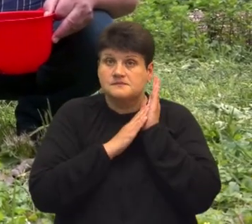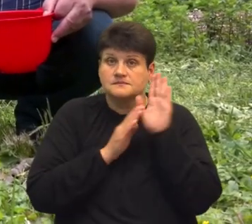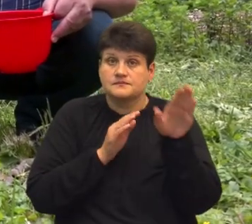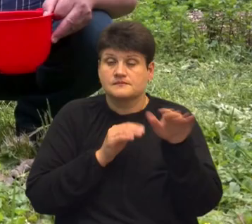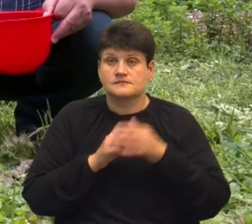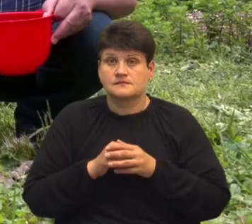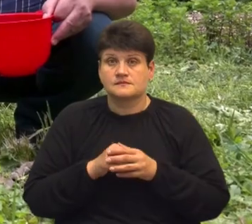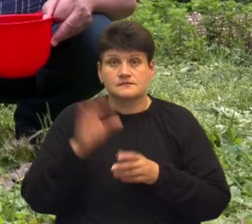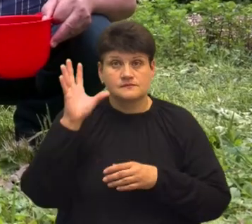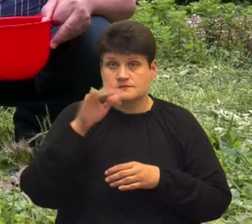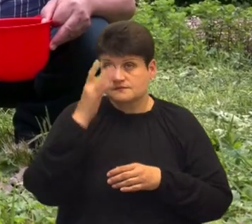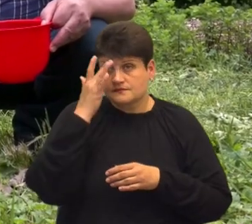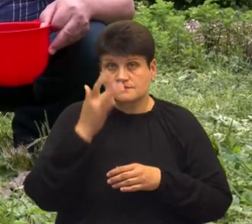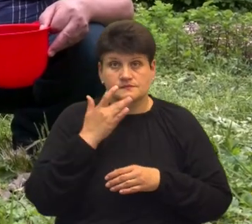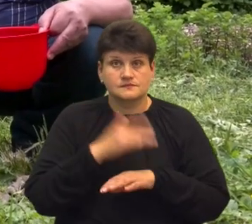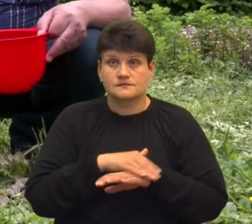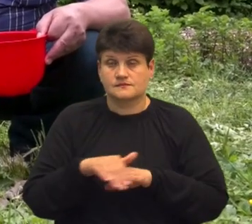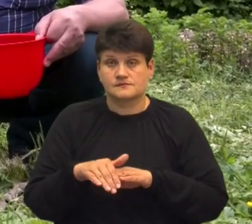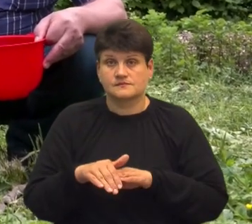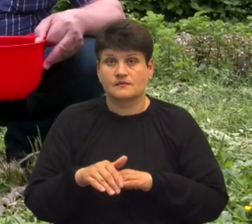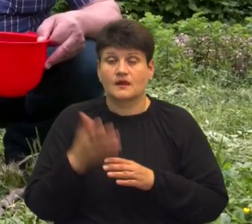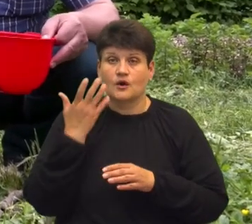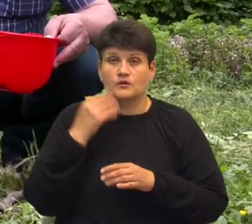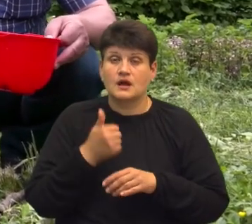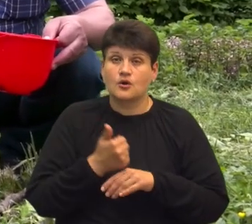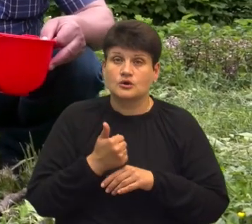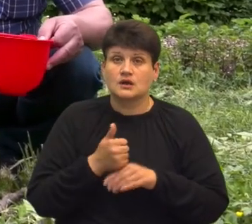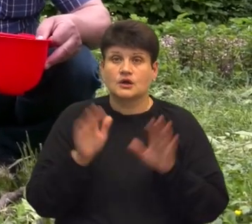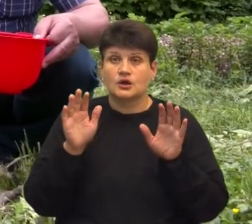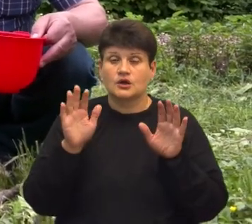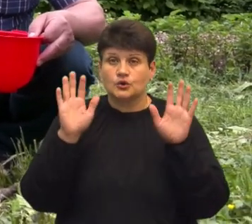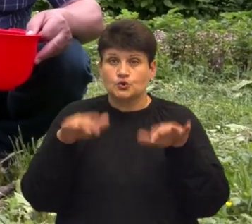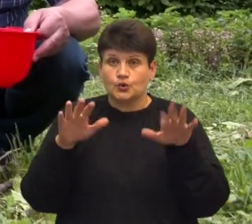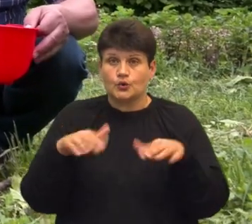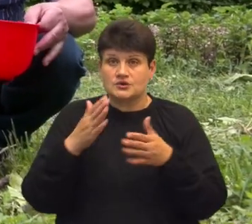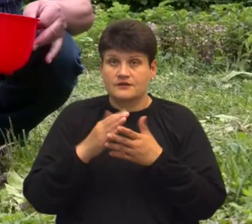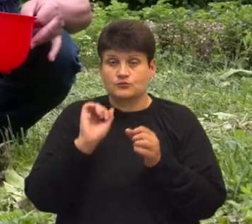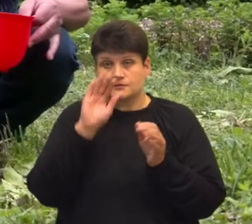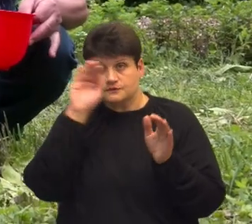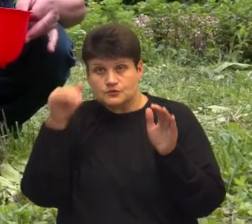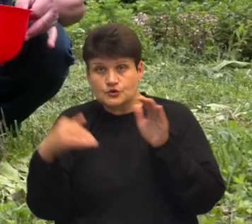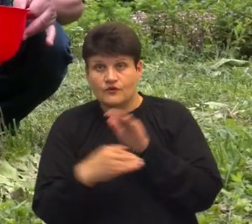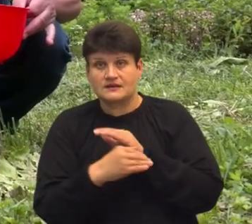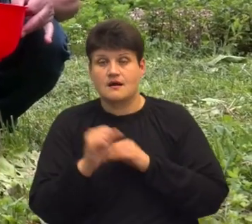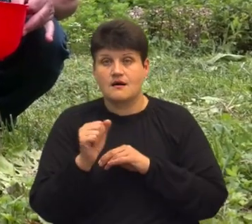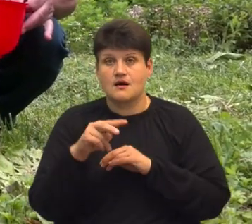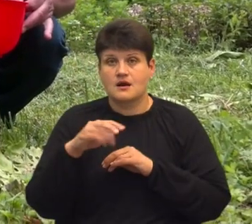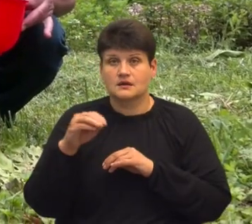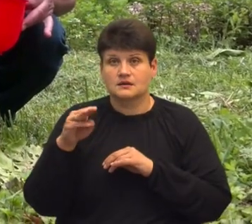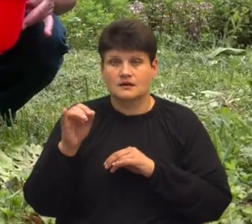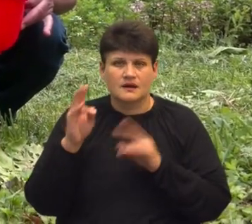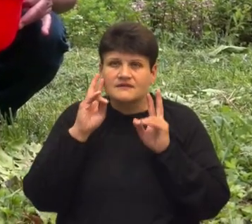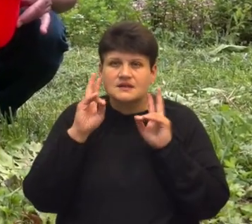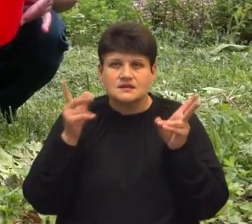Ціло літо на дворі. Головне, що коли дощ падає, він може заховатися в альтанку, але він не ховається. Він не знає такого, що там від